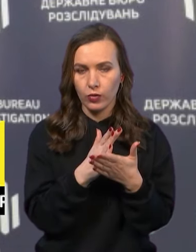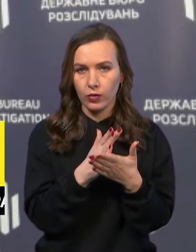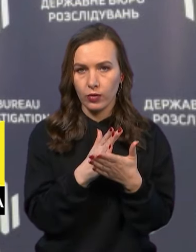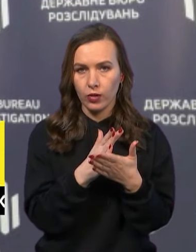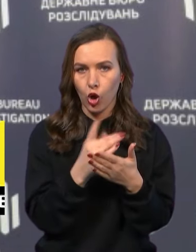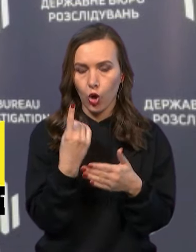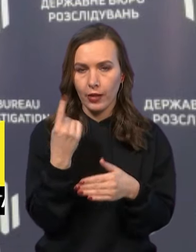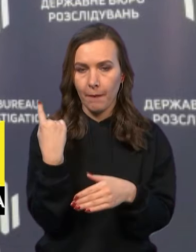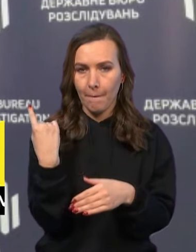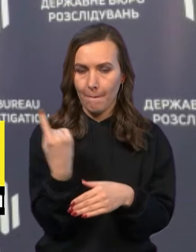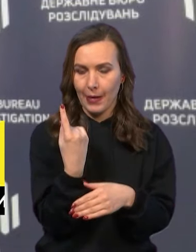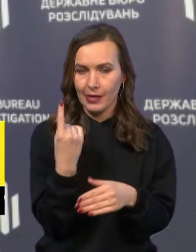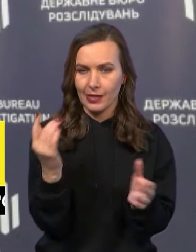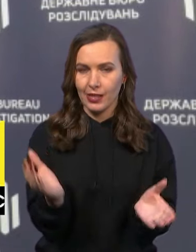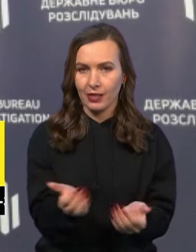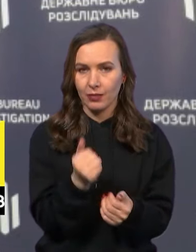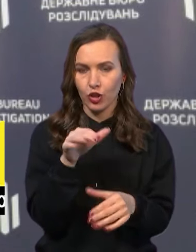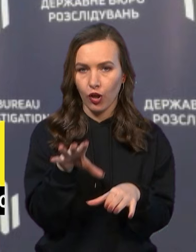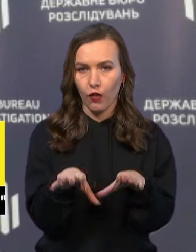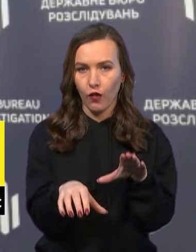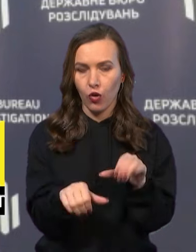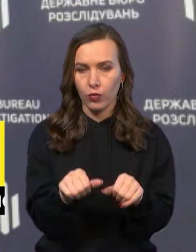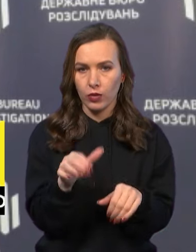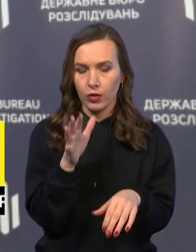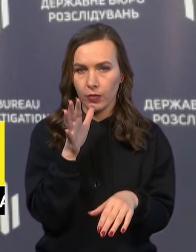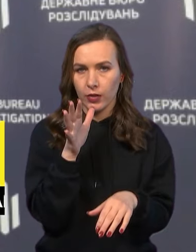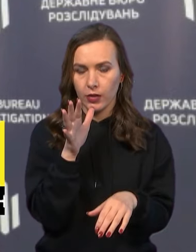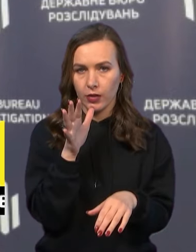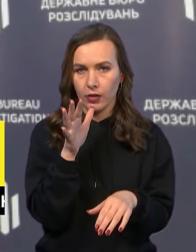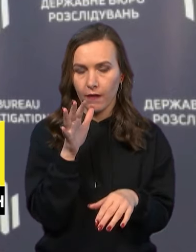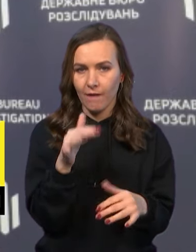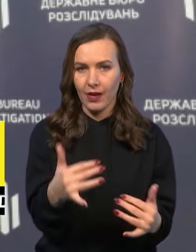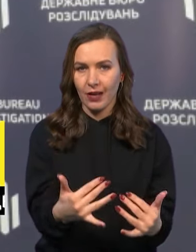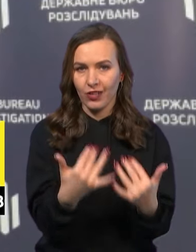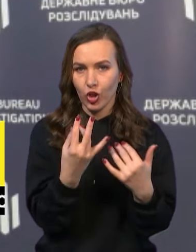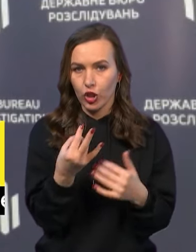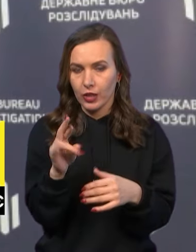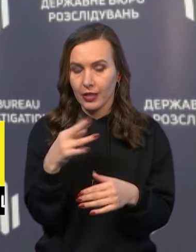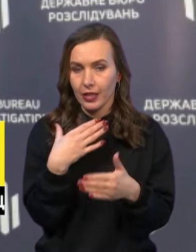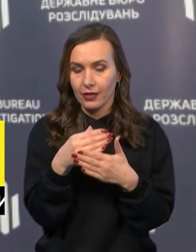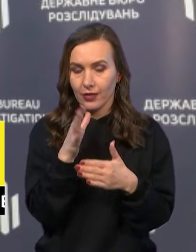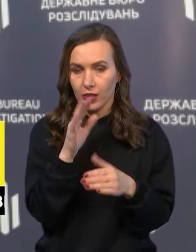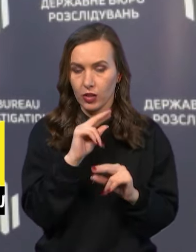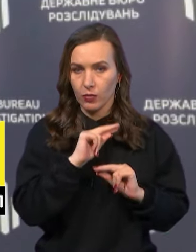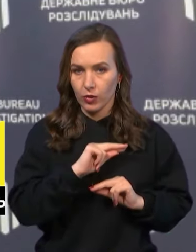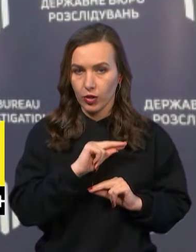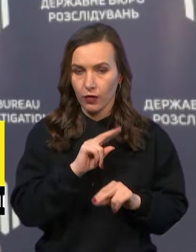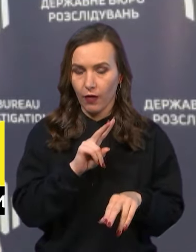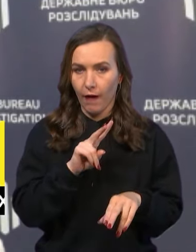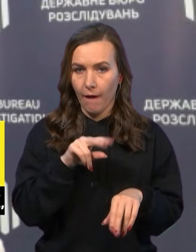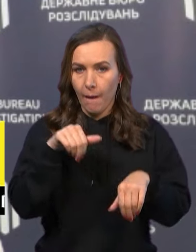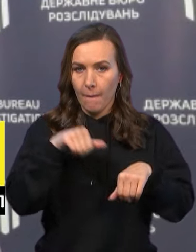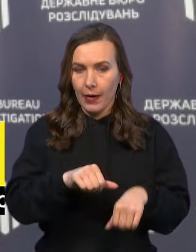одним із перших підтримав окупантів під час вторгнення. І свого часу працював правоохоронцем,